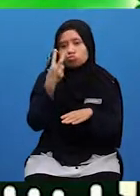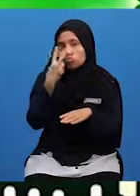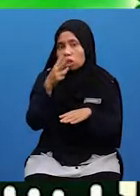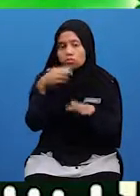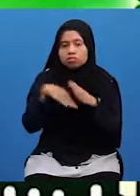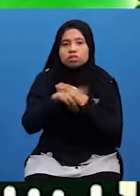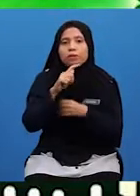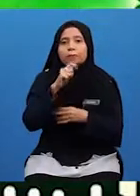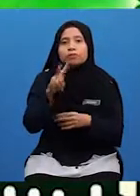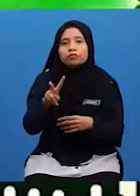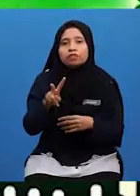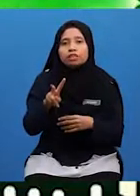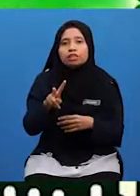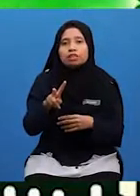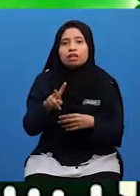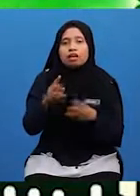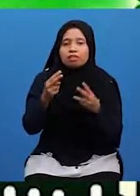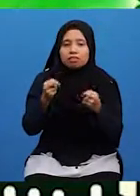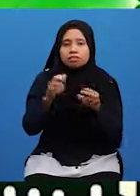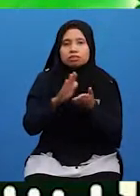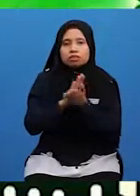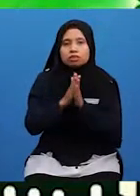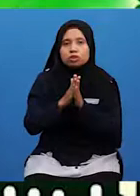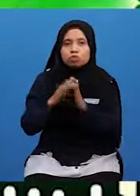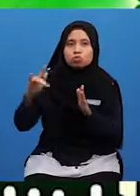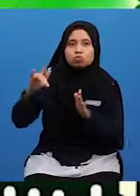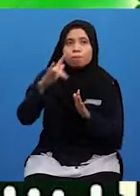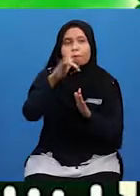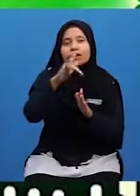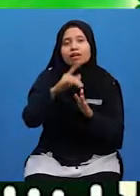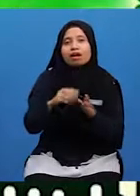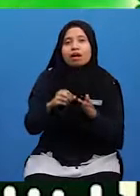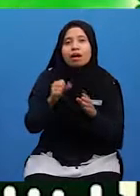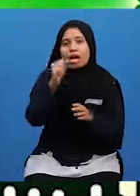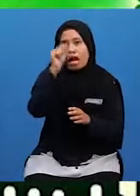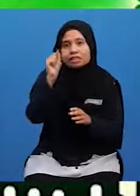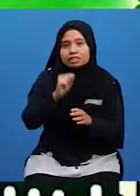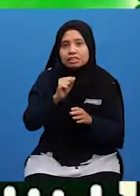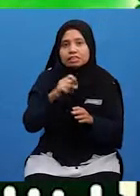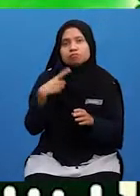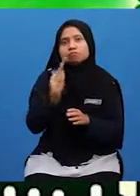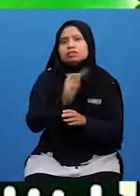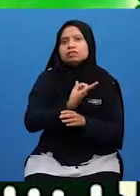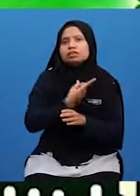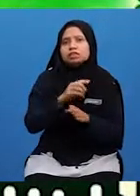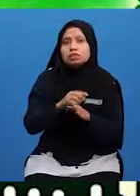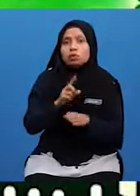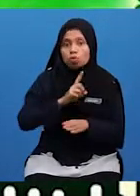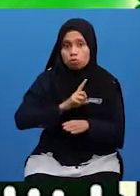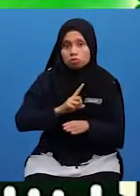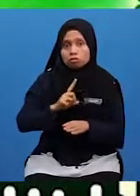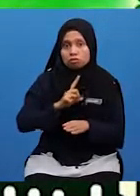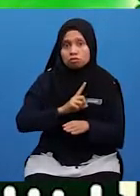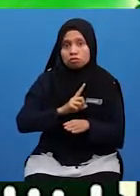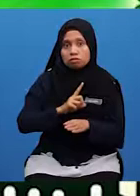televisyen Nak jadi Superman lah, Spiderman lah Kita yang beragama Islam